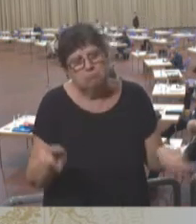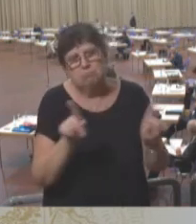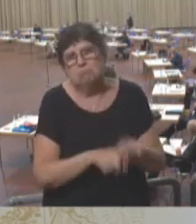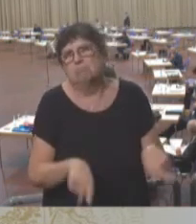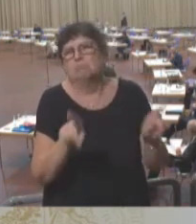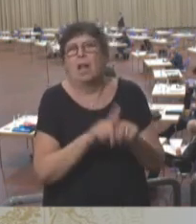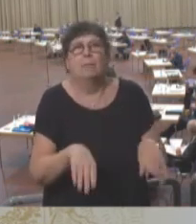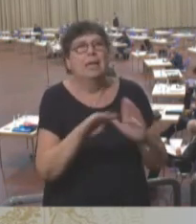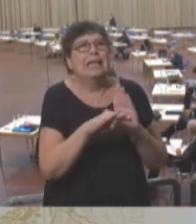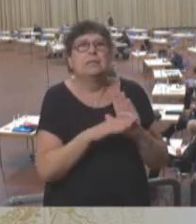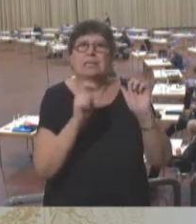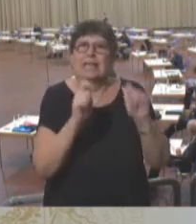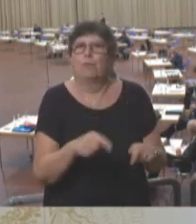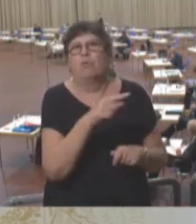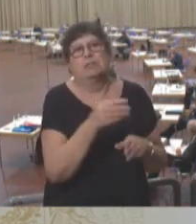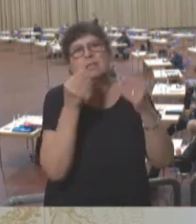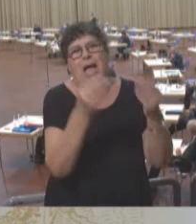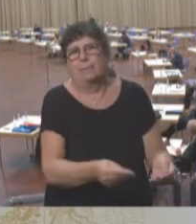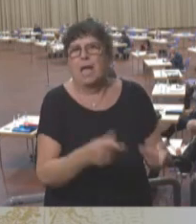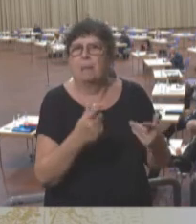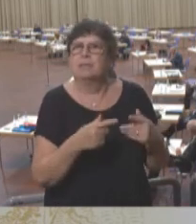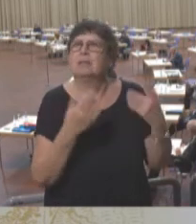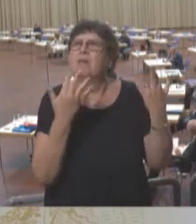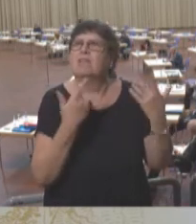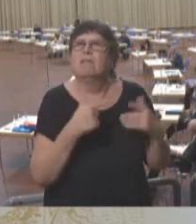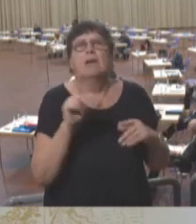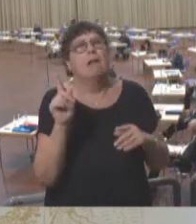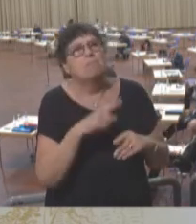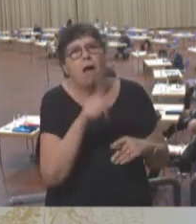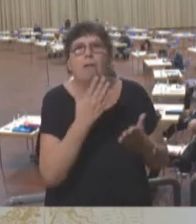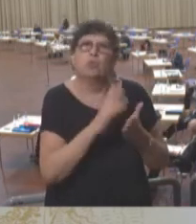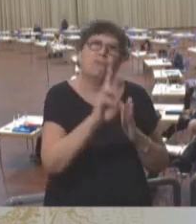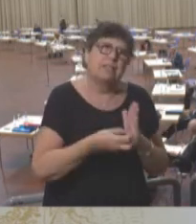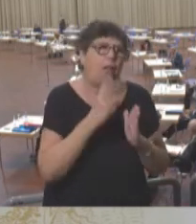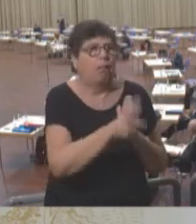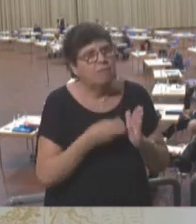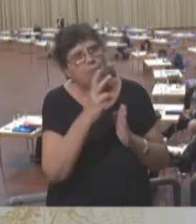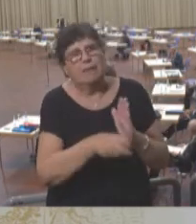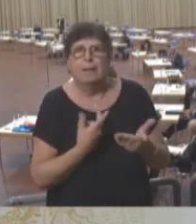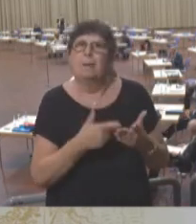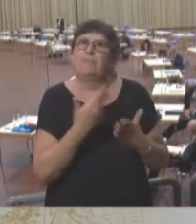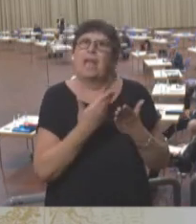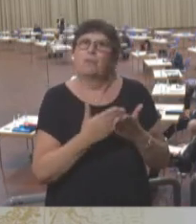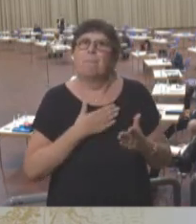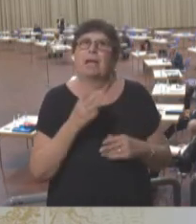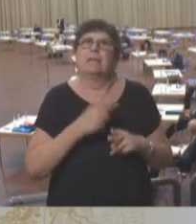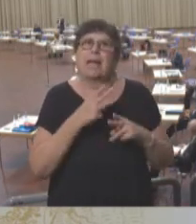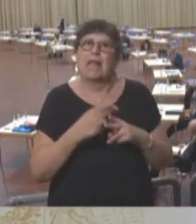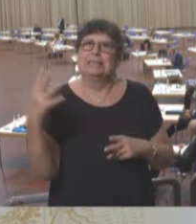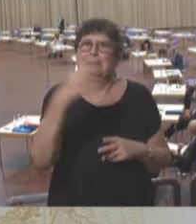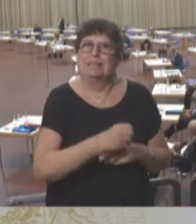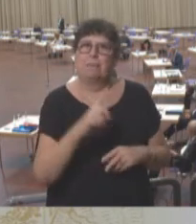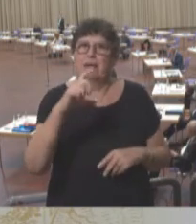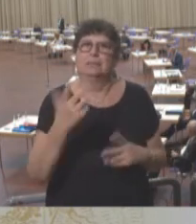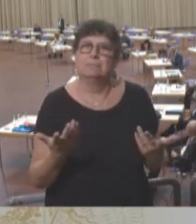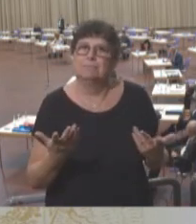die Gesetzesentwürfe, die sie einbringen zum x-ten Mal, zum wiederholten Mal. Und dafür habe ich eigentlich mein Glas mitgebracht. Und das will ich auch den Bürgerinnen und Bürgern